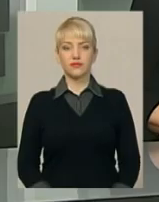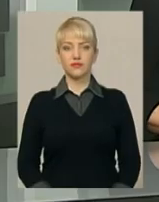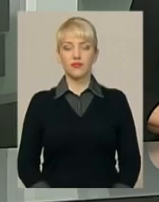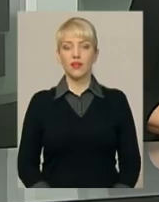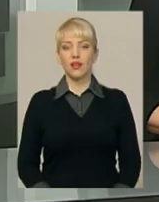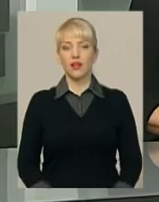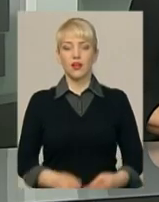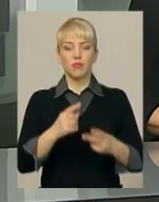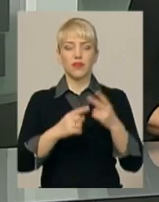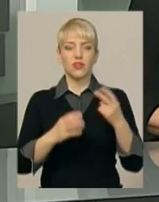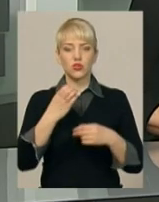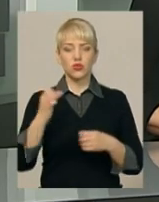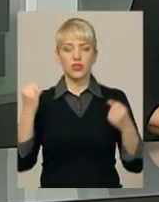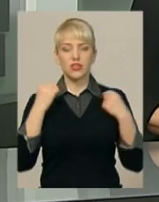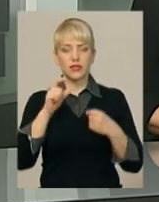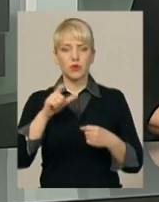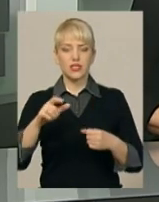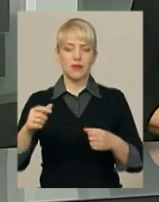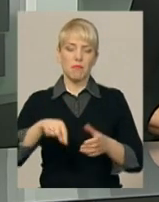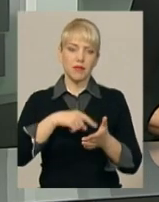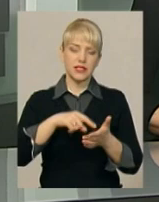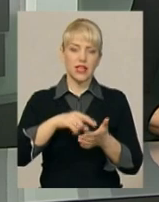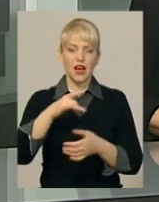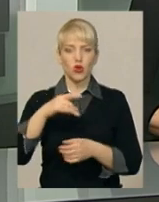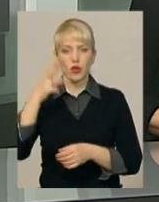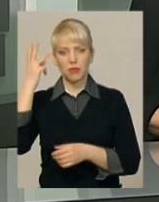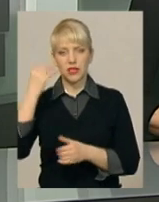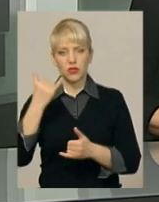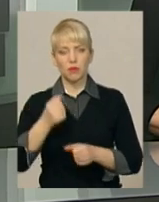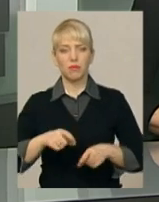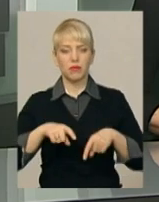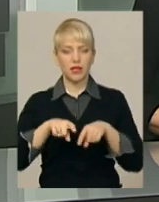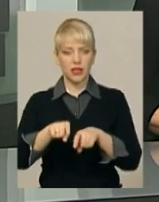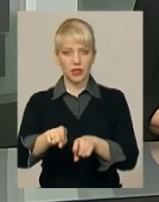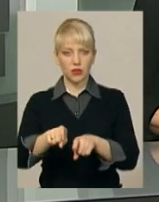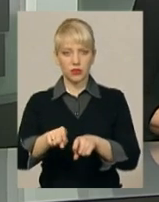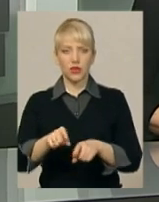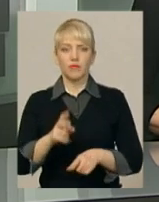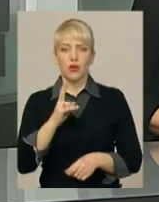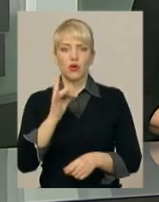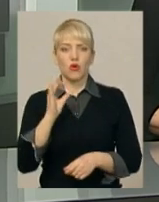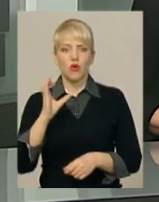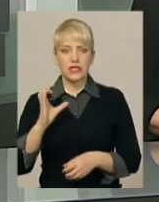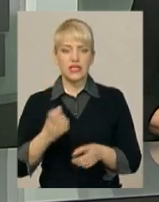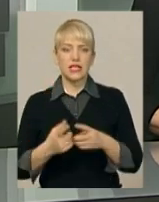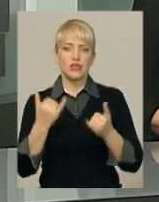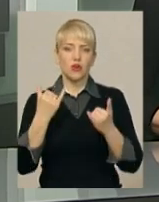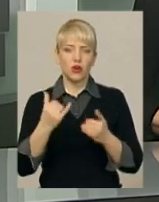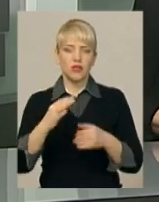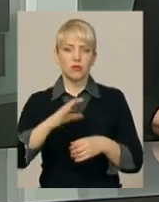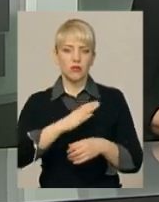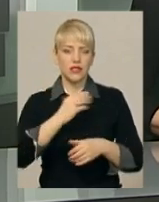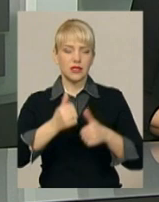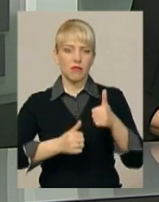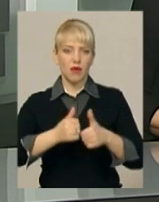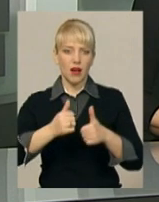Півтори сотні спортсменів з міст та районів Хмельниччини сьогодні бігли легкоатлетичний крос. Відбувалися змагання в лісовому